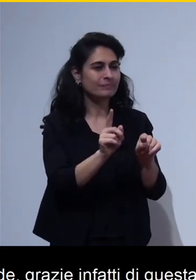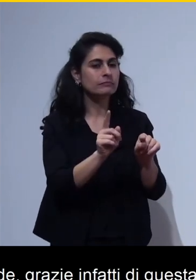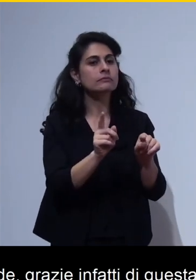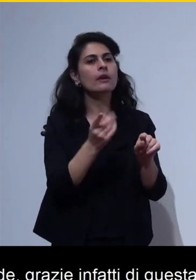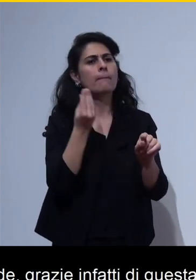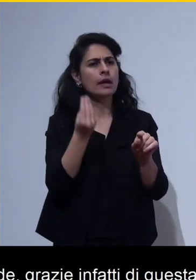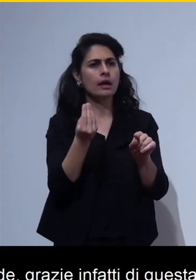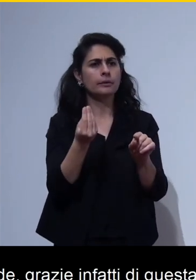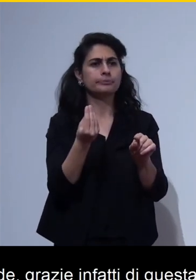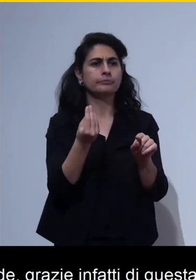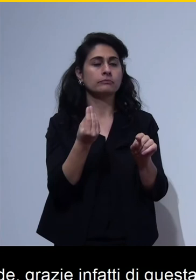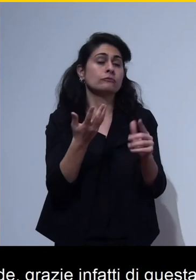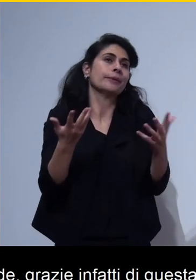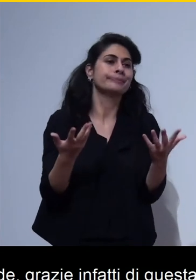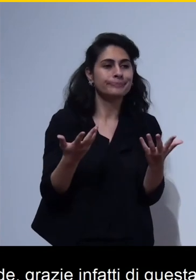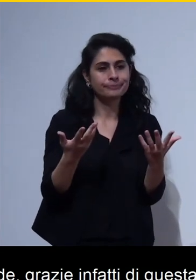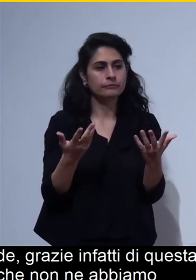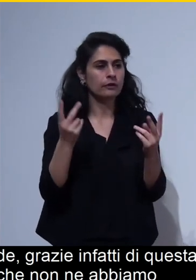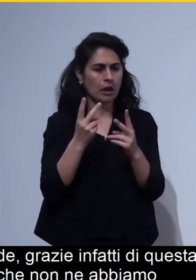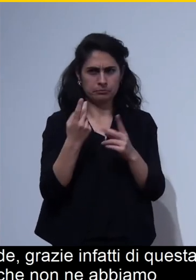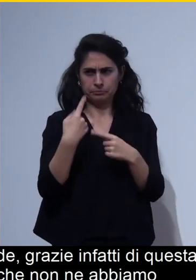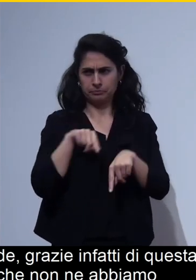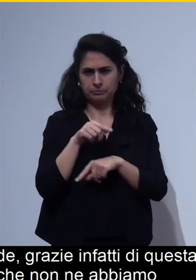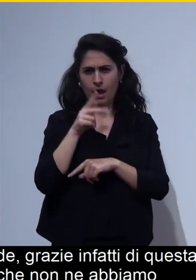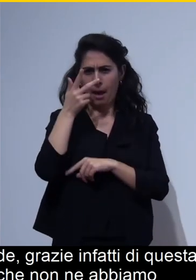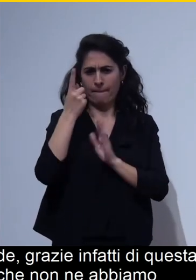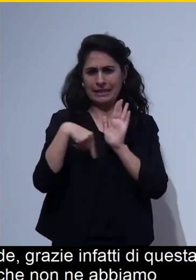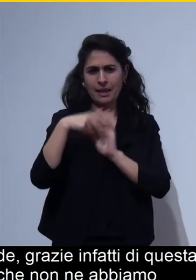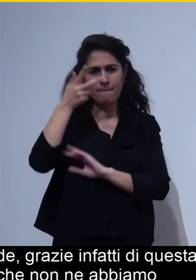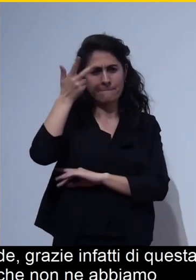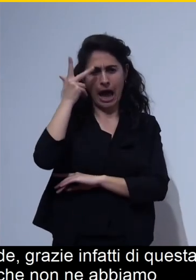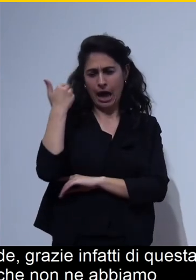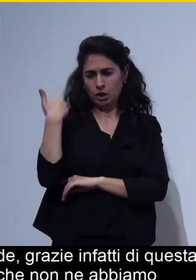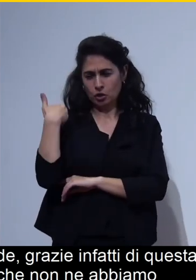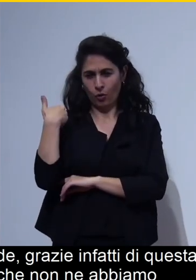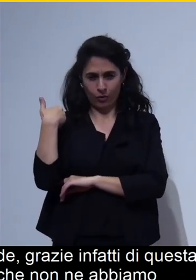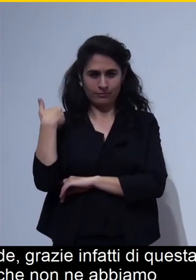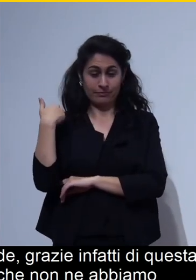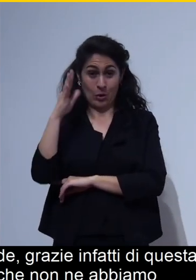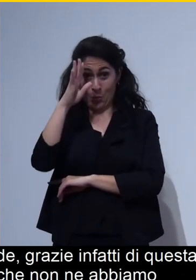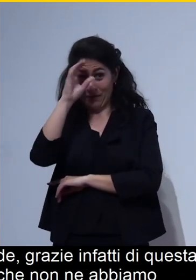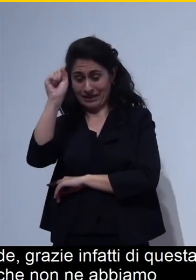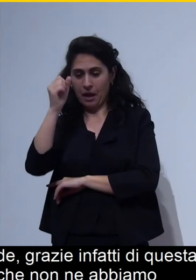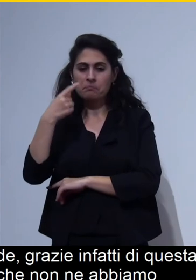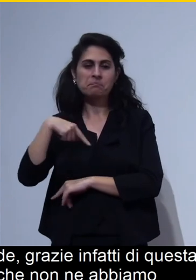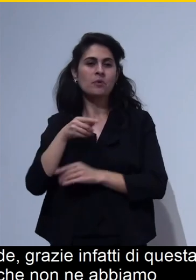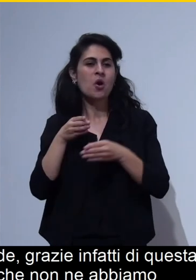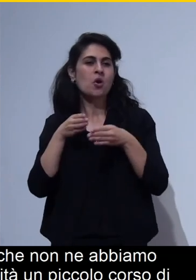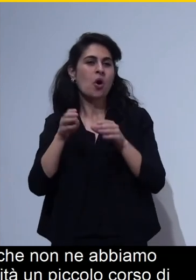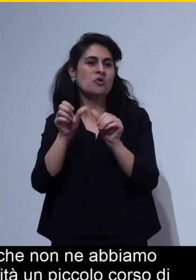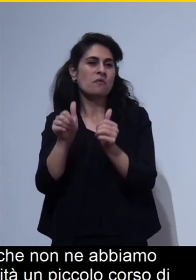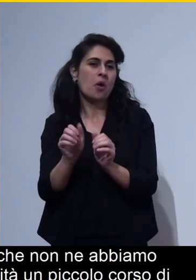abbiamo fatto a marzo per per un'università un piccolo corso di formazione in cui abbiamo